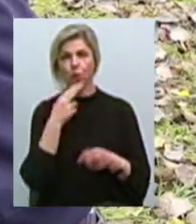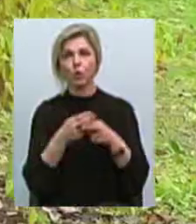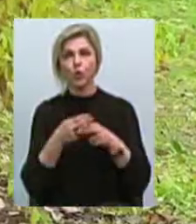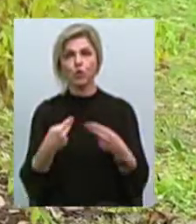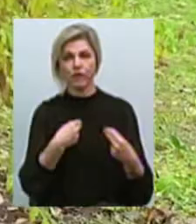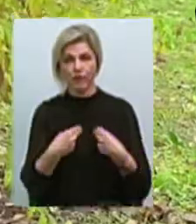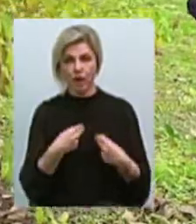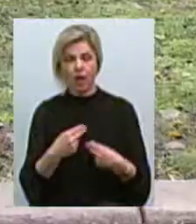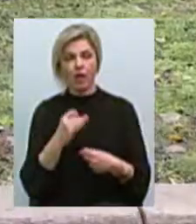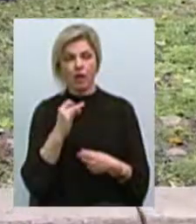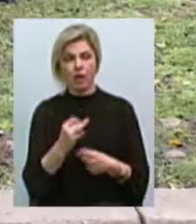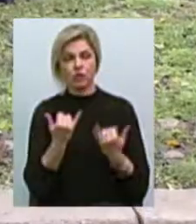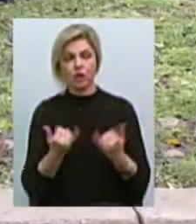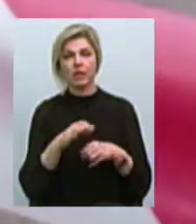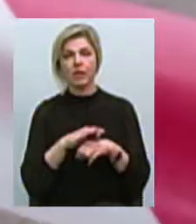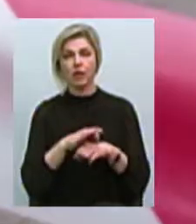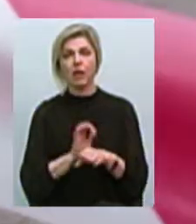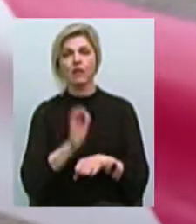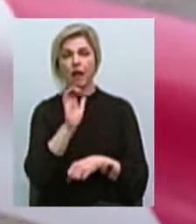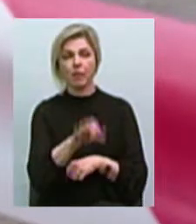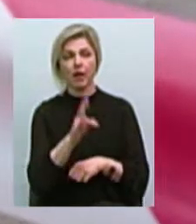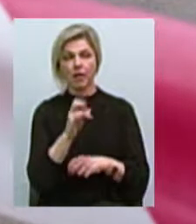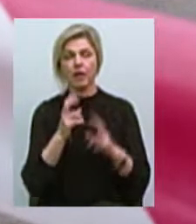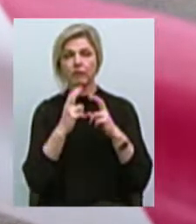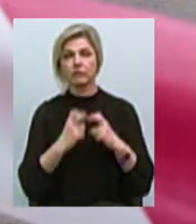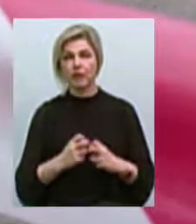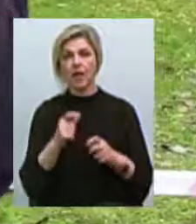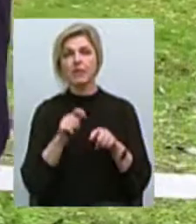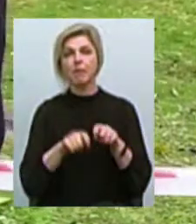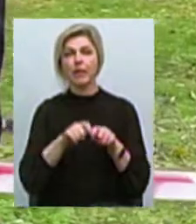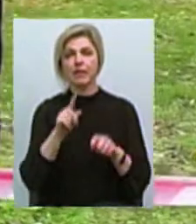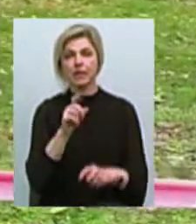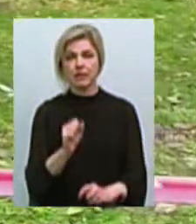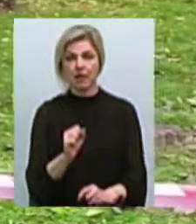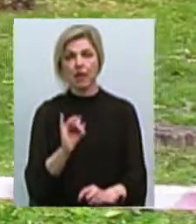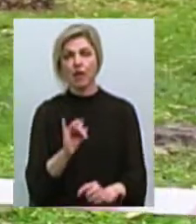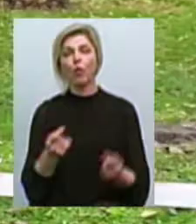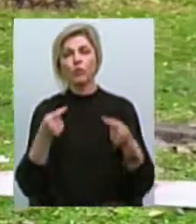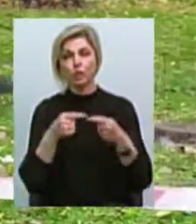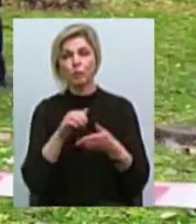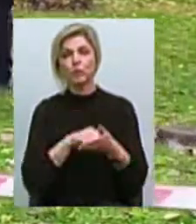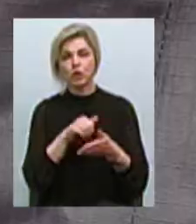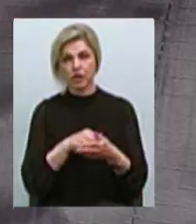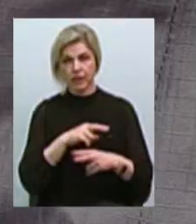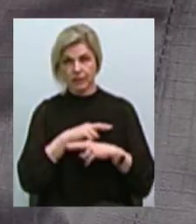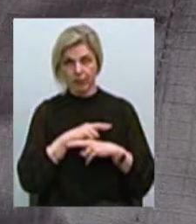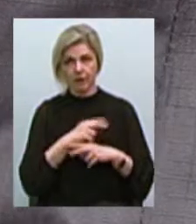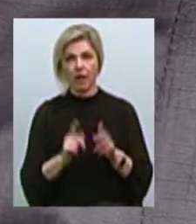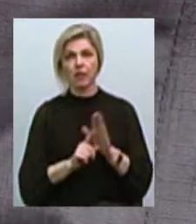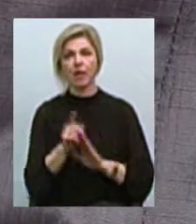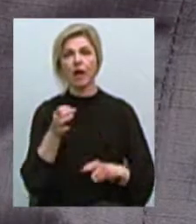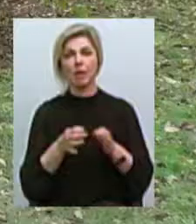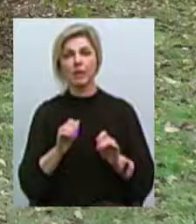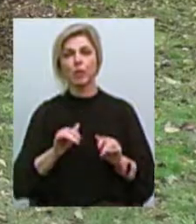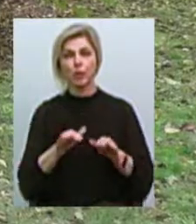голови. Наразі ціло направлено на судову медичну експертизу, яка встановить цю причину смерті. Порушено кримінальне провадження